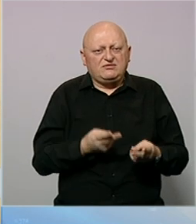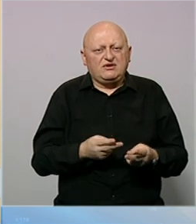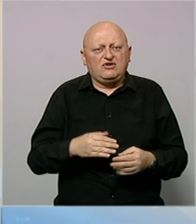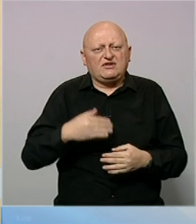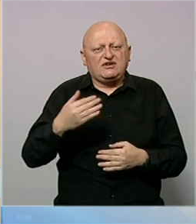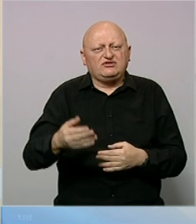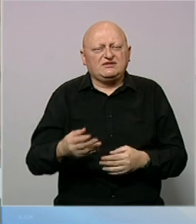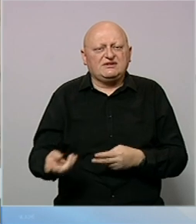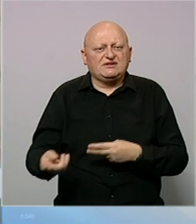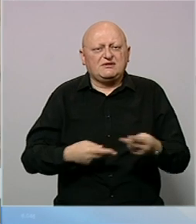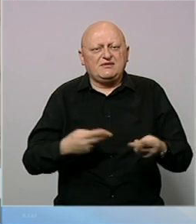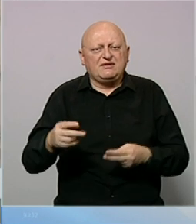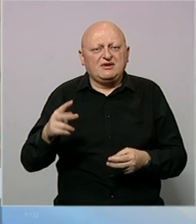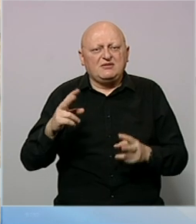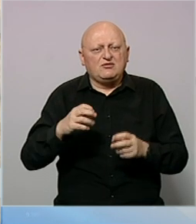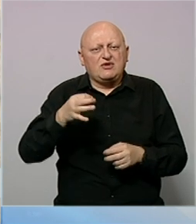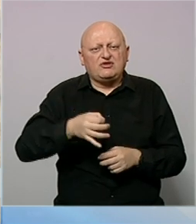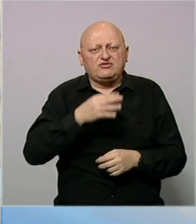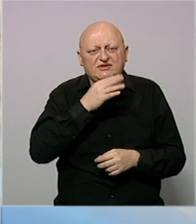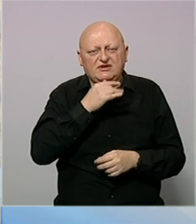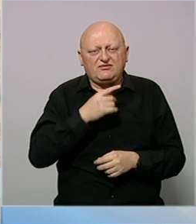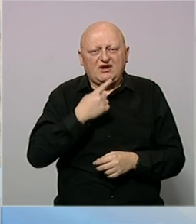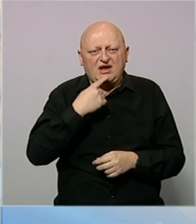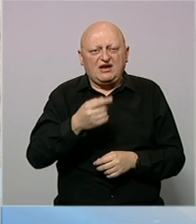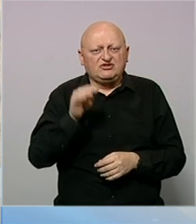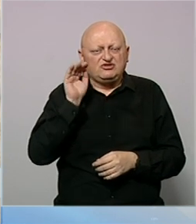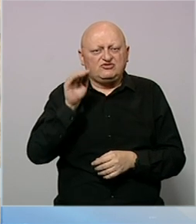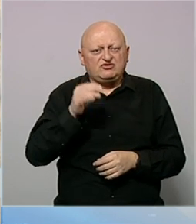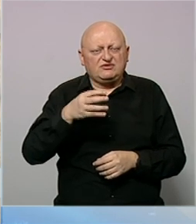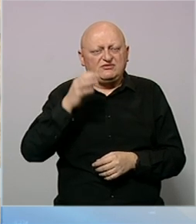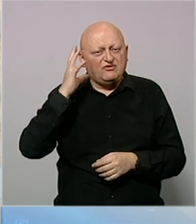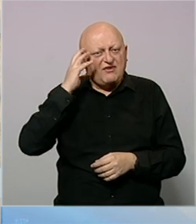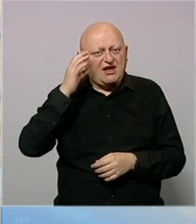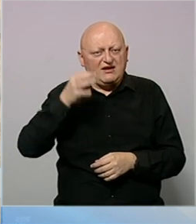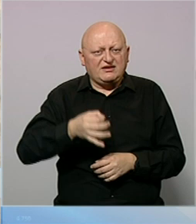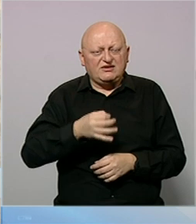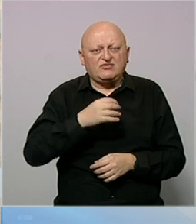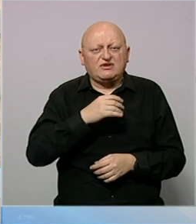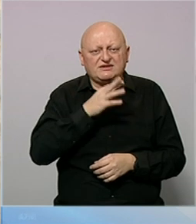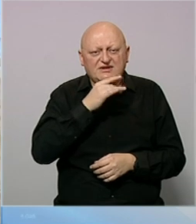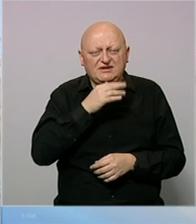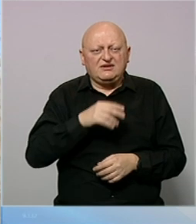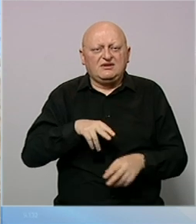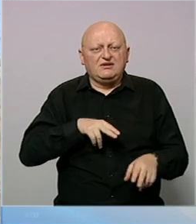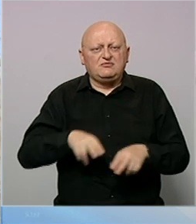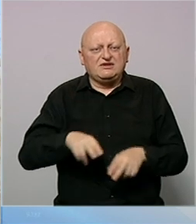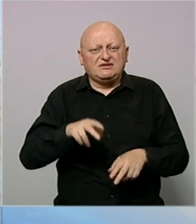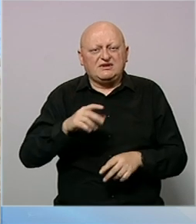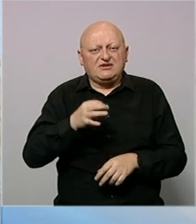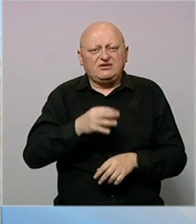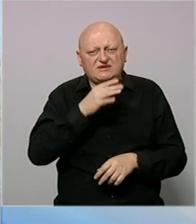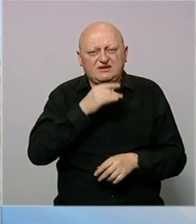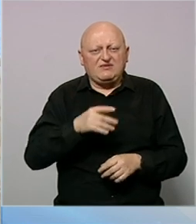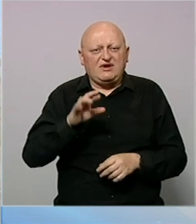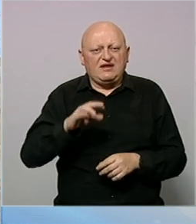isporuke odrazit će se i na snadbijevanje plinom u kantonu Sarajevo, navodi se u saopćenju iz vlade kantona. Resorni ministar